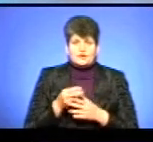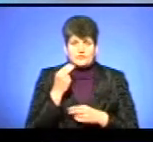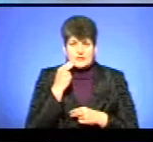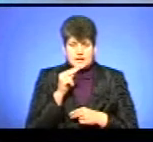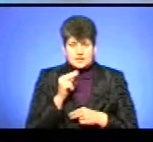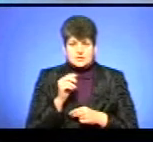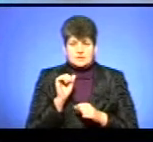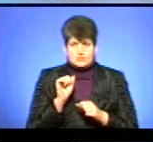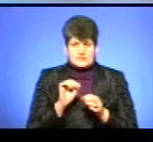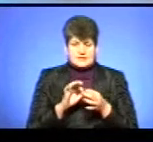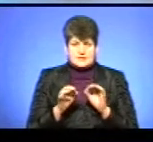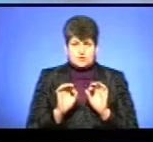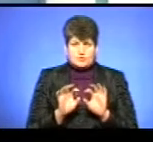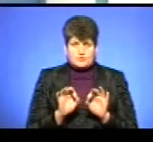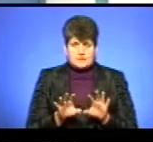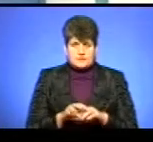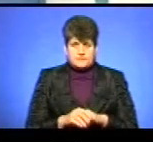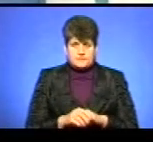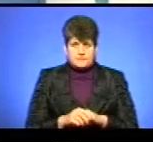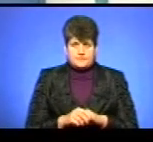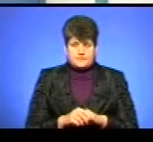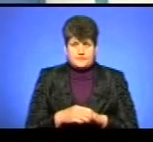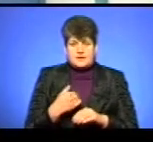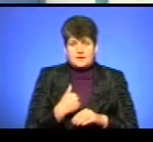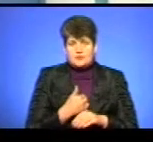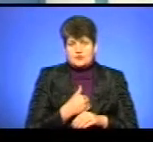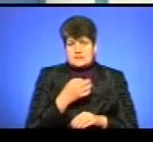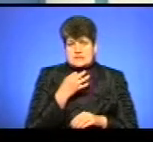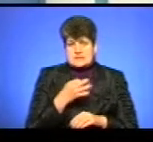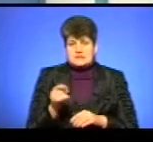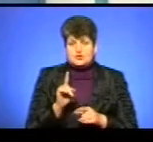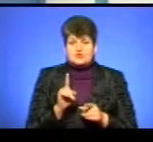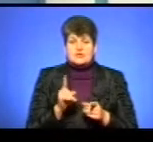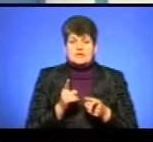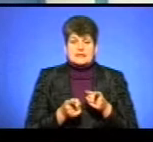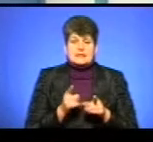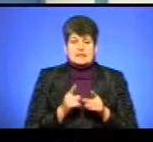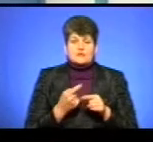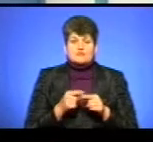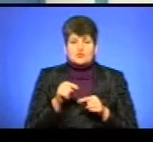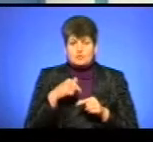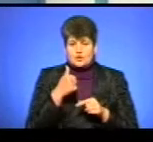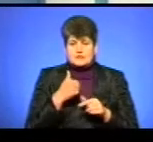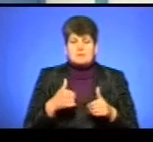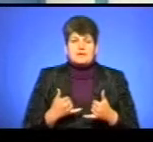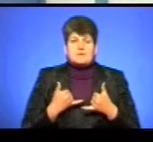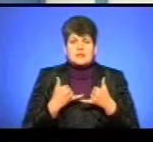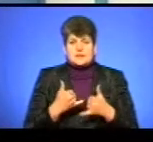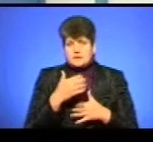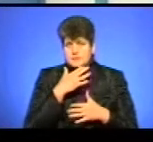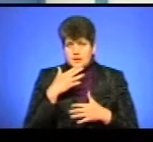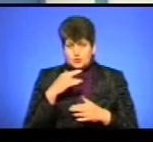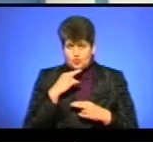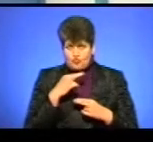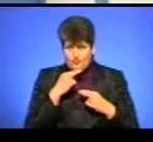краще. Чи можете ви детальніше розповісти? Я хочу сказати, що дійсно цього року ми приділили надзвичайно багато